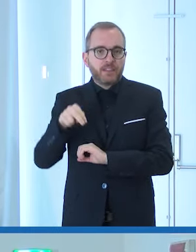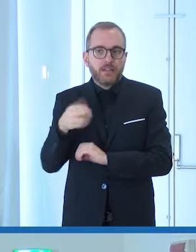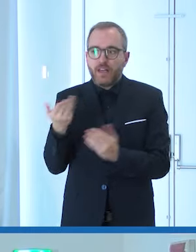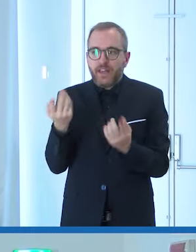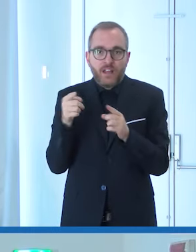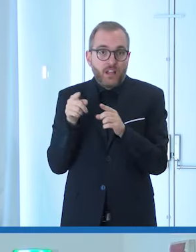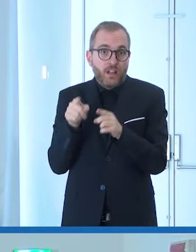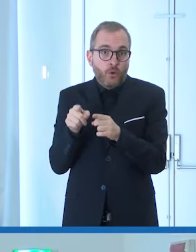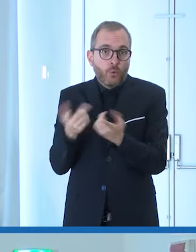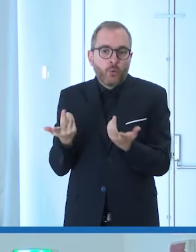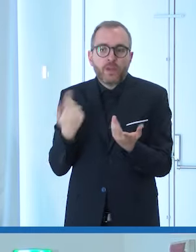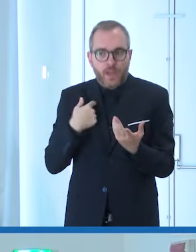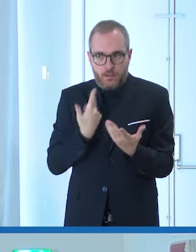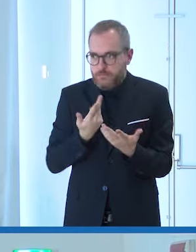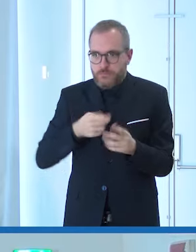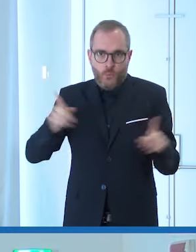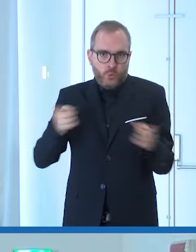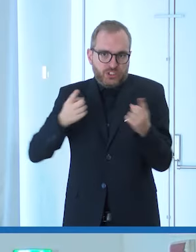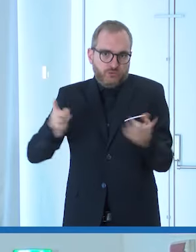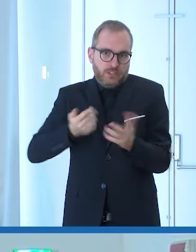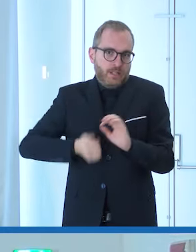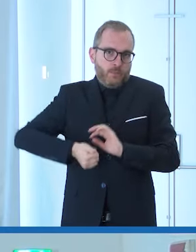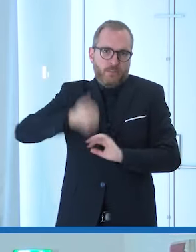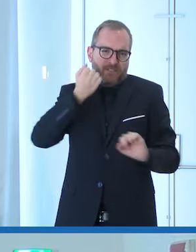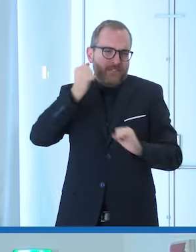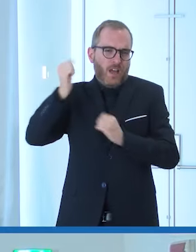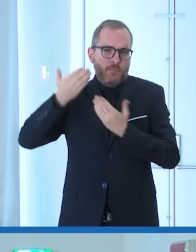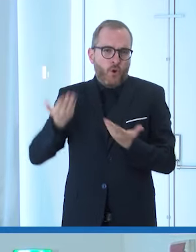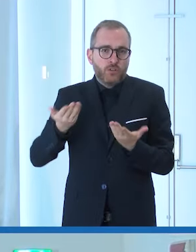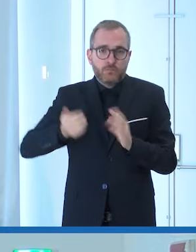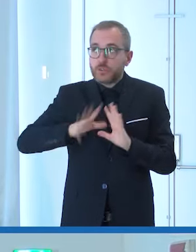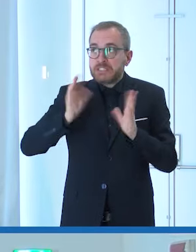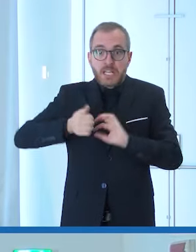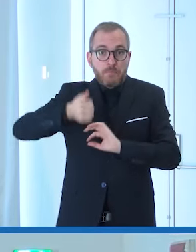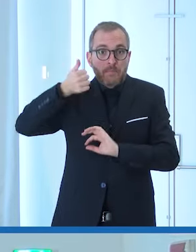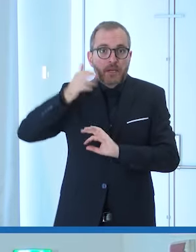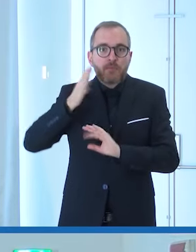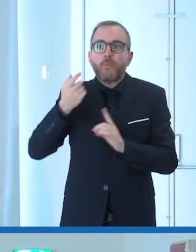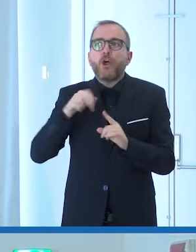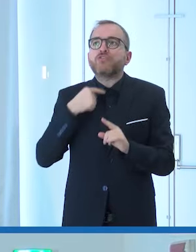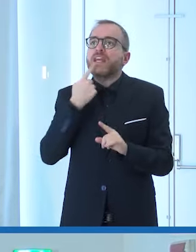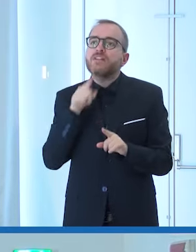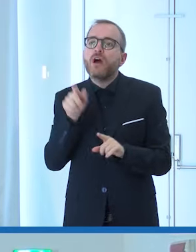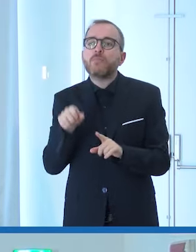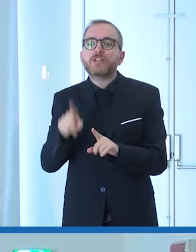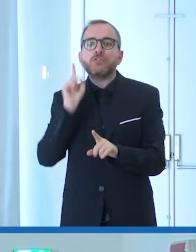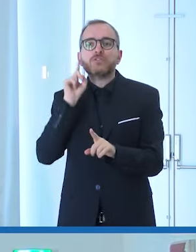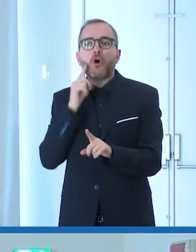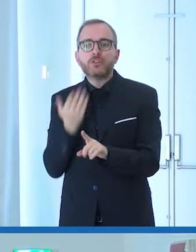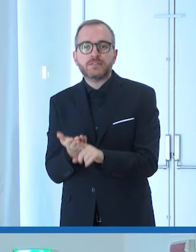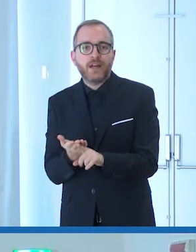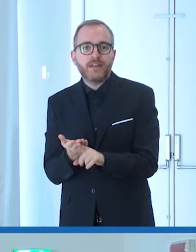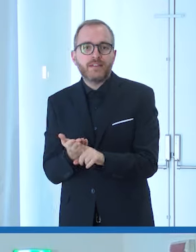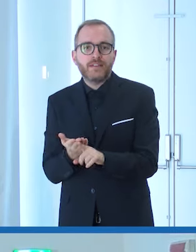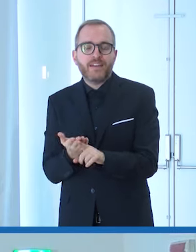io lo inquadro come un grande musicista cioè forse il più grande di tutti i tempi ma non lo inquadro come una persona sorda anzi chi ha